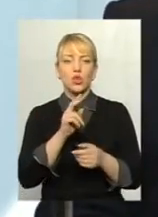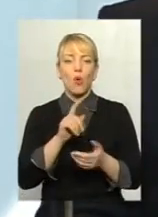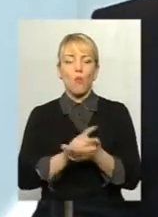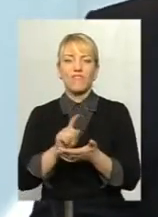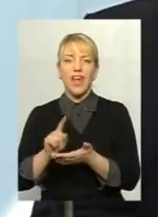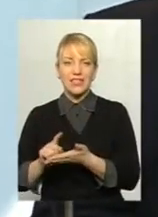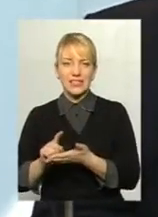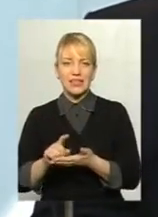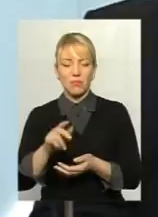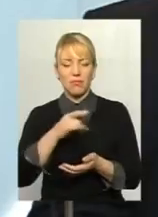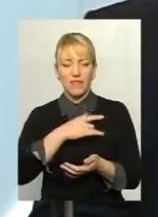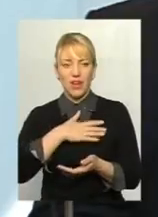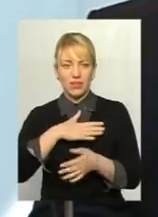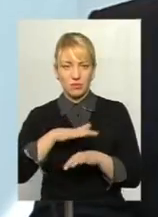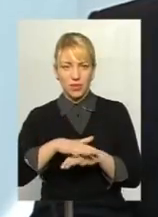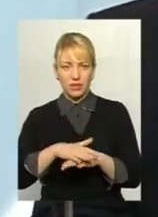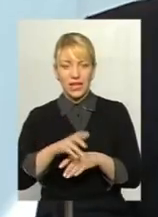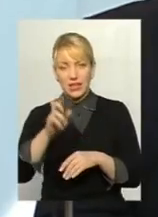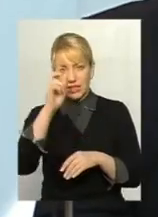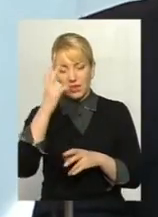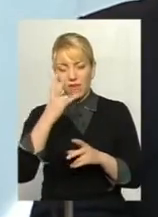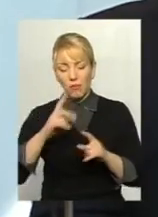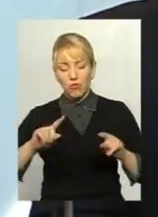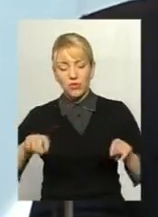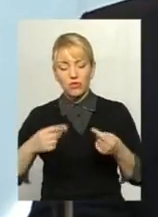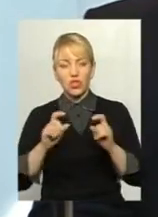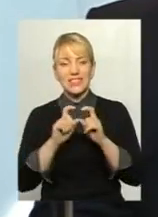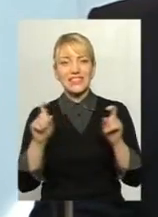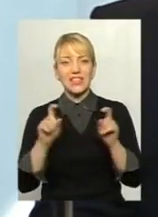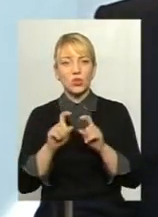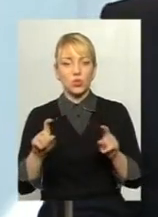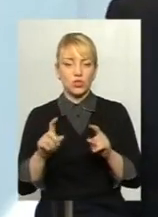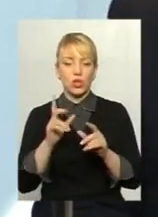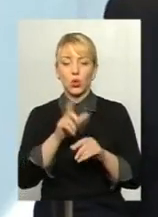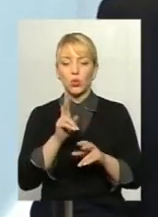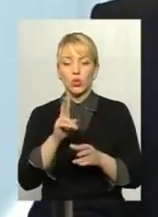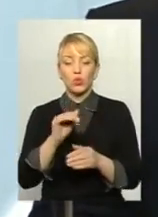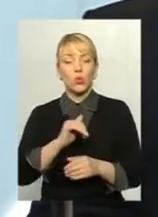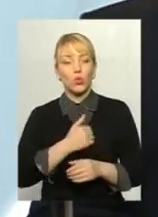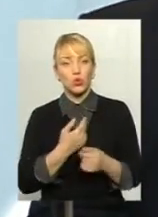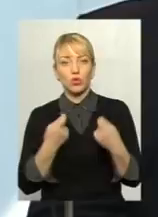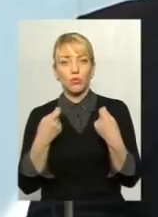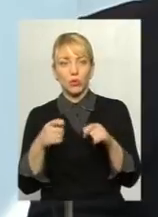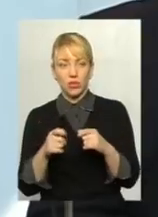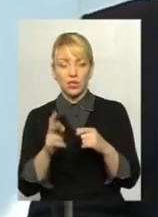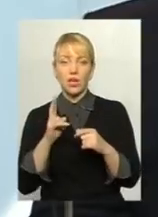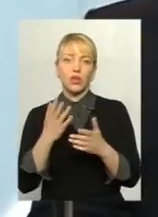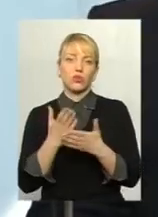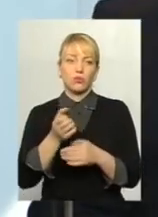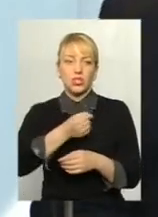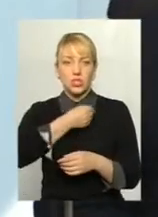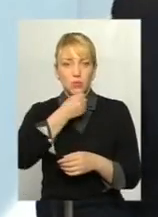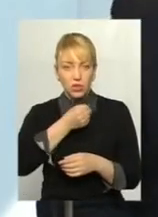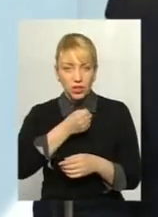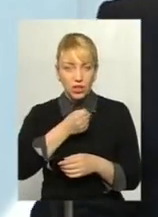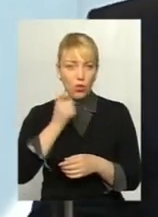говоримо, що держава має створити інституцію і ті люди, які сьогодні бажають продати, ті люди, які більш похилого віку,